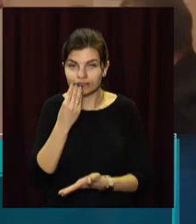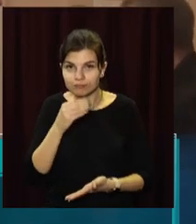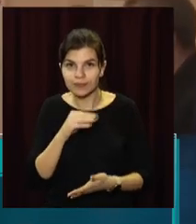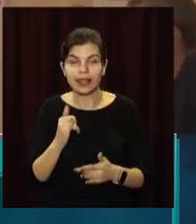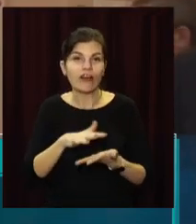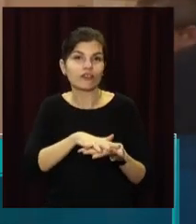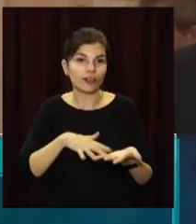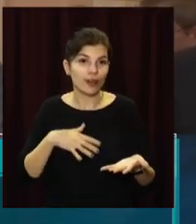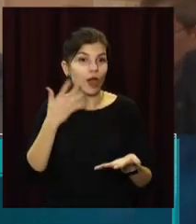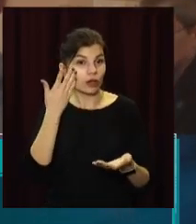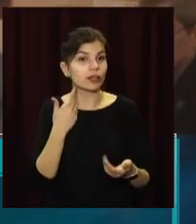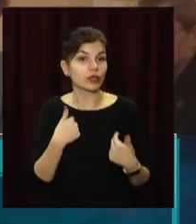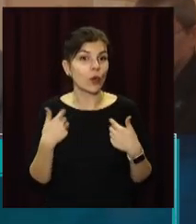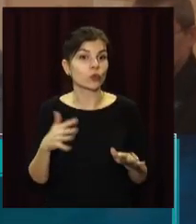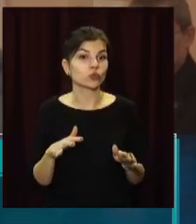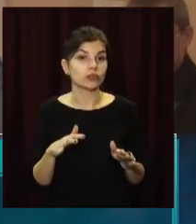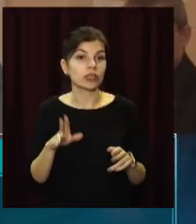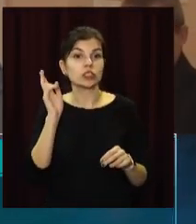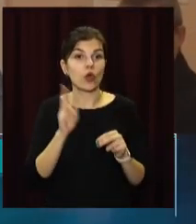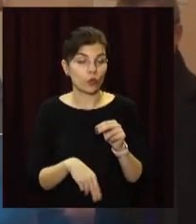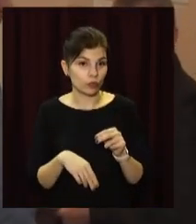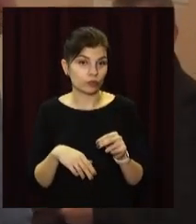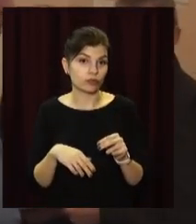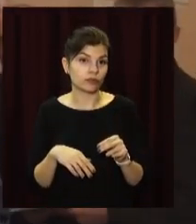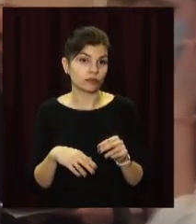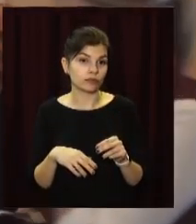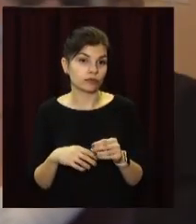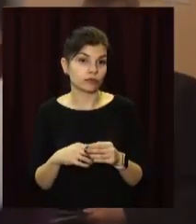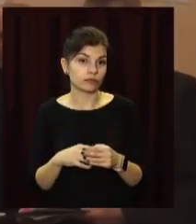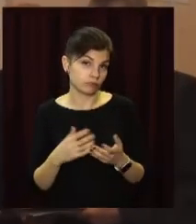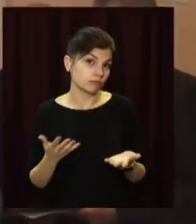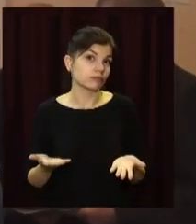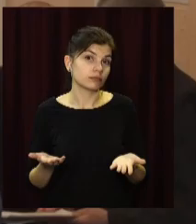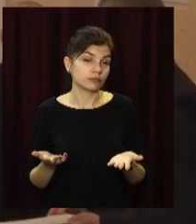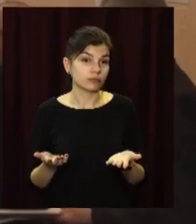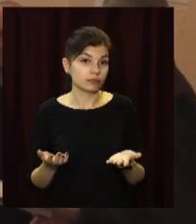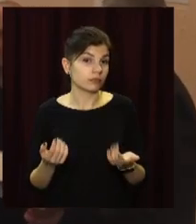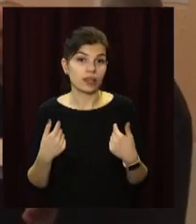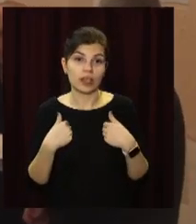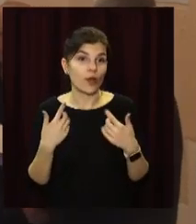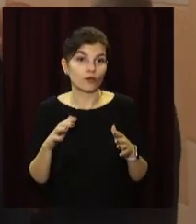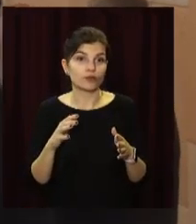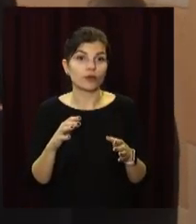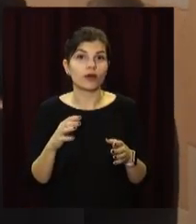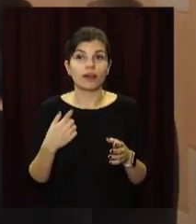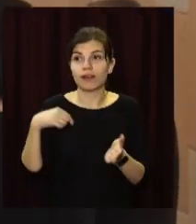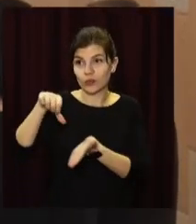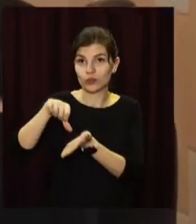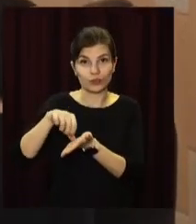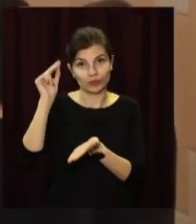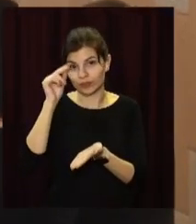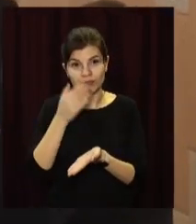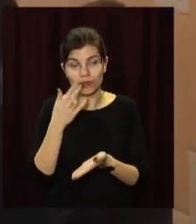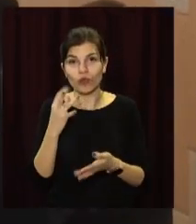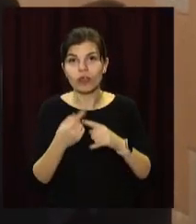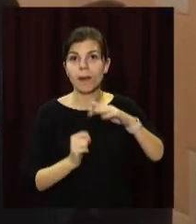в далі, навіть, коли вже закінчилося, я вже не представляю, але все одно, це